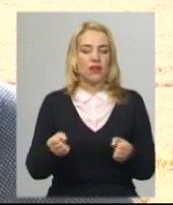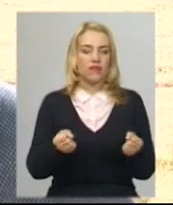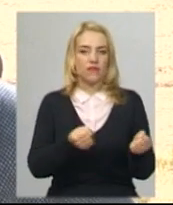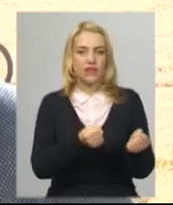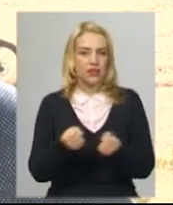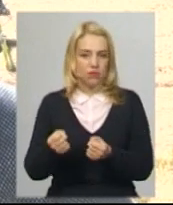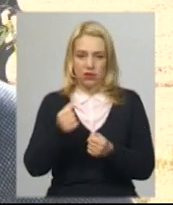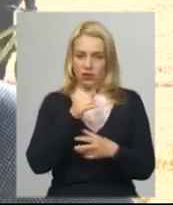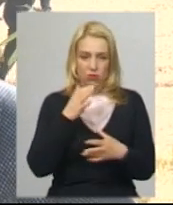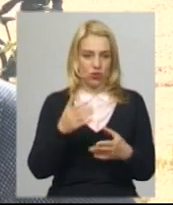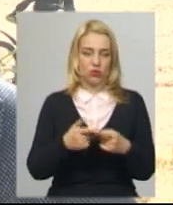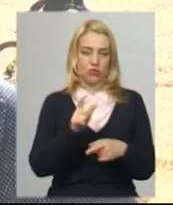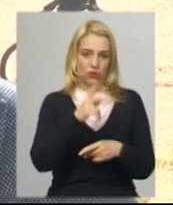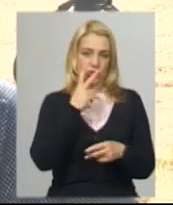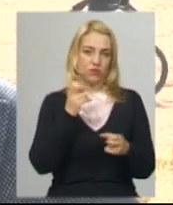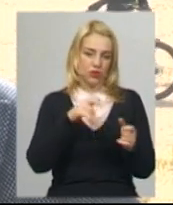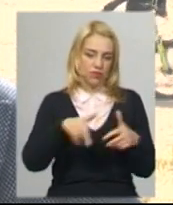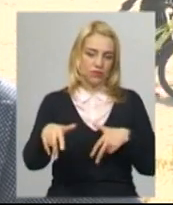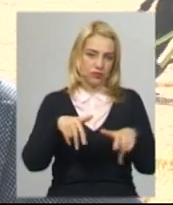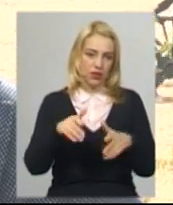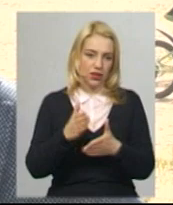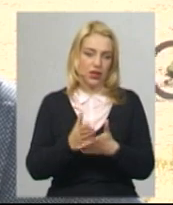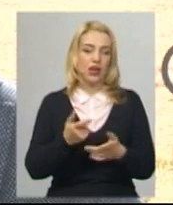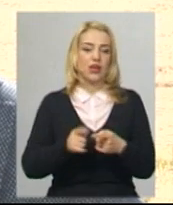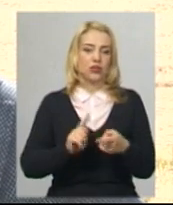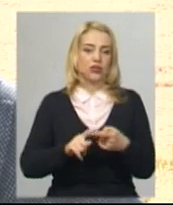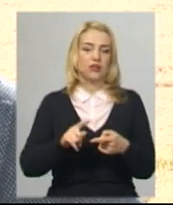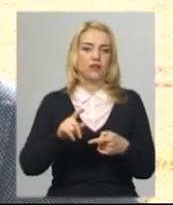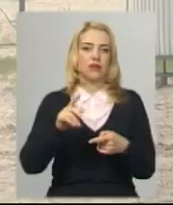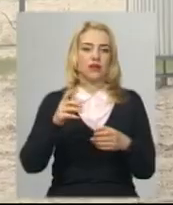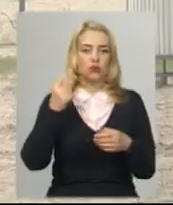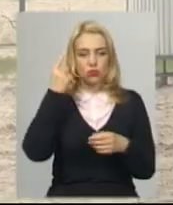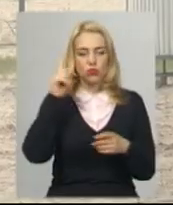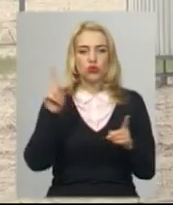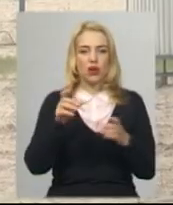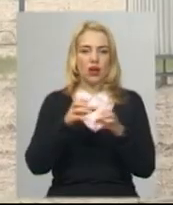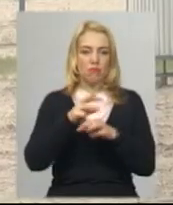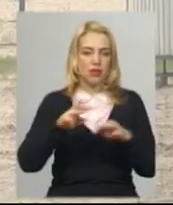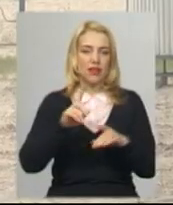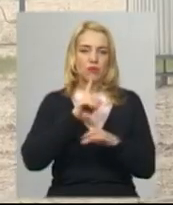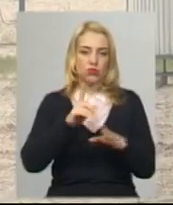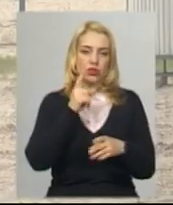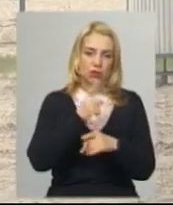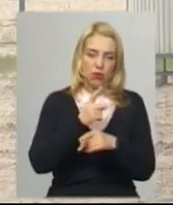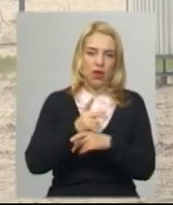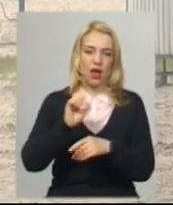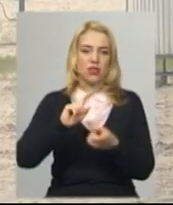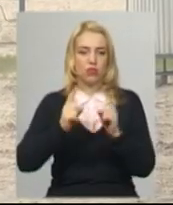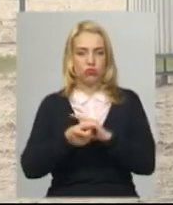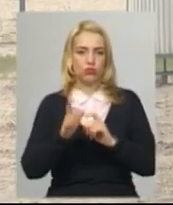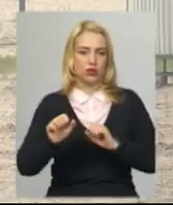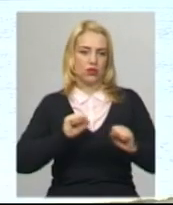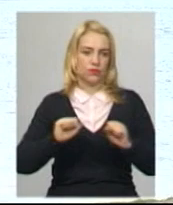всі тут є. Я думаю, що Кабмін буде намагатися цей процес не заборонити, а очолити. Щороку управління житлово-комунального господарства